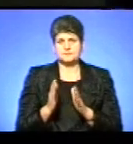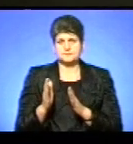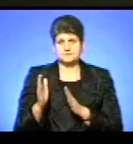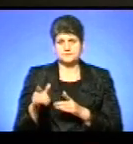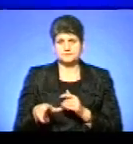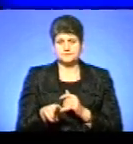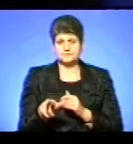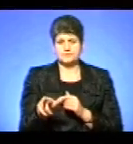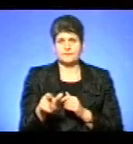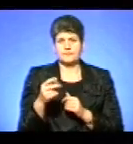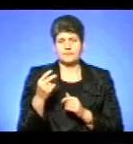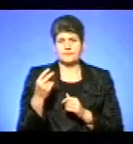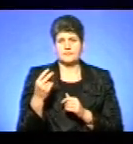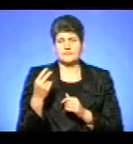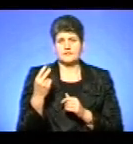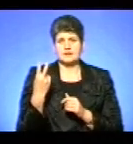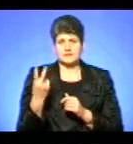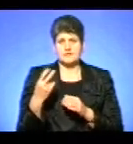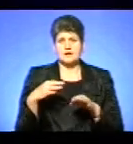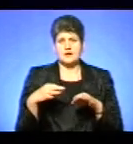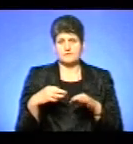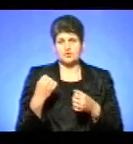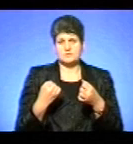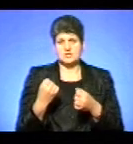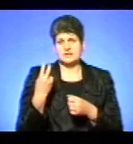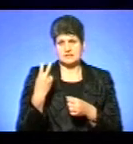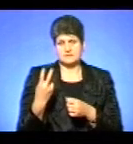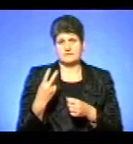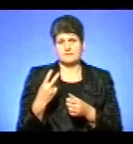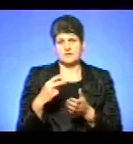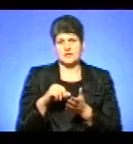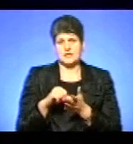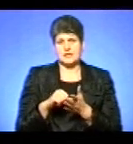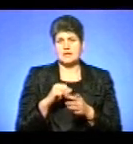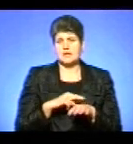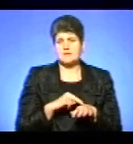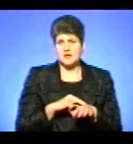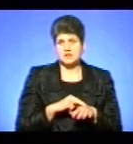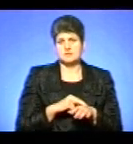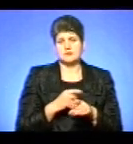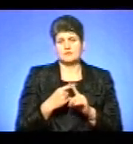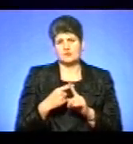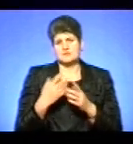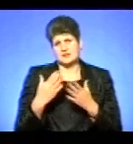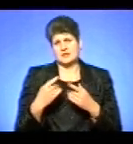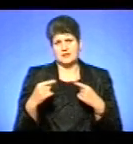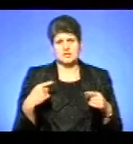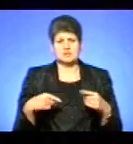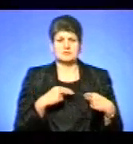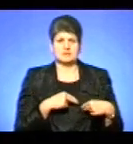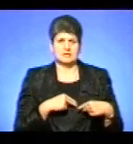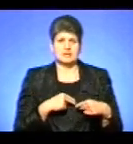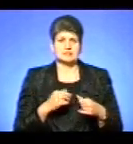руху дві, автомашини, два екіпажі, але плюс ще є і так працівники, які забезпечують